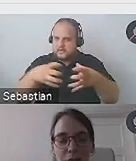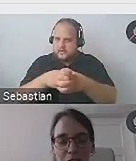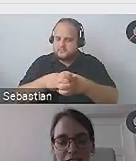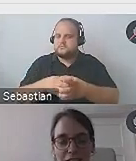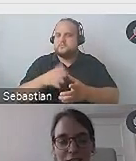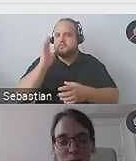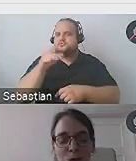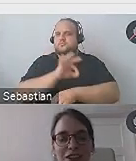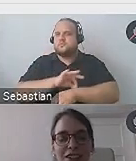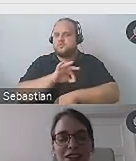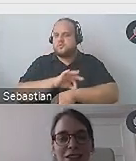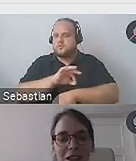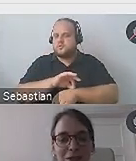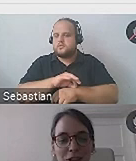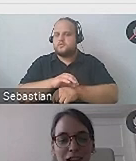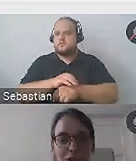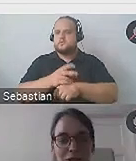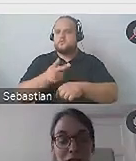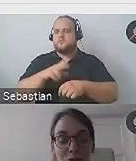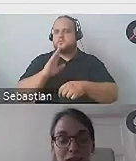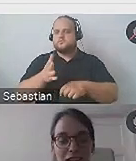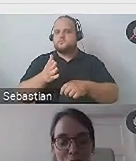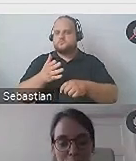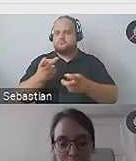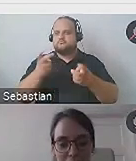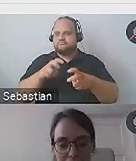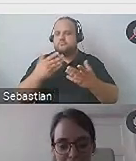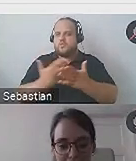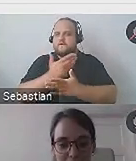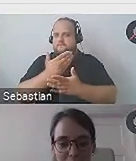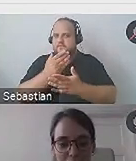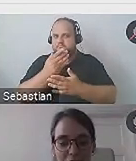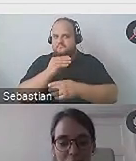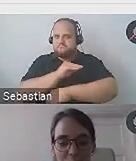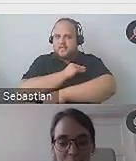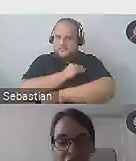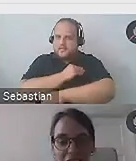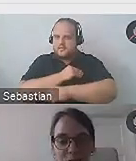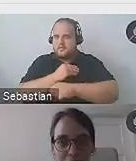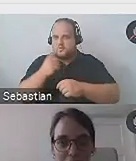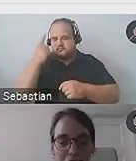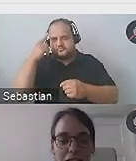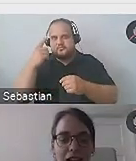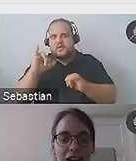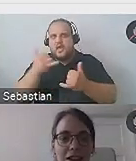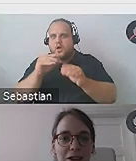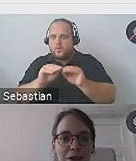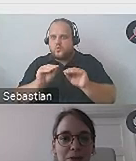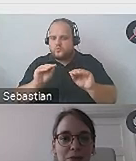Będzie to projekt, który będzie polegał na tworzeniu materiałów edukacyjnych właśnie do takiej edukacji.